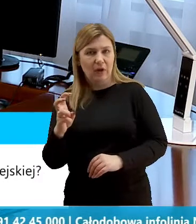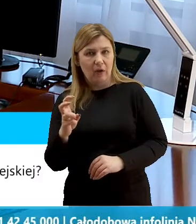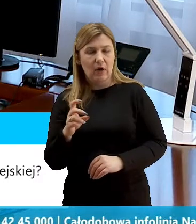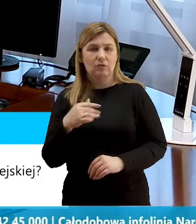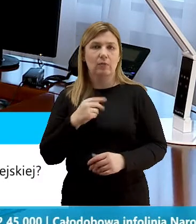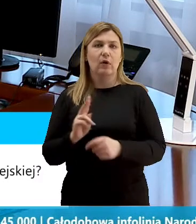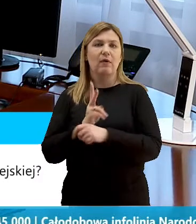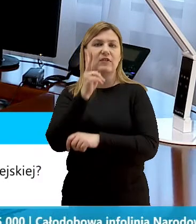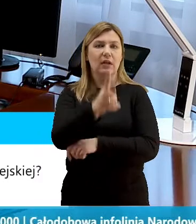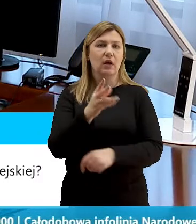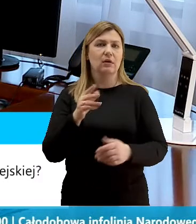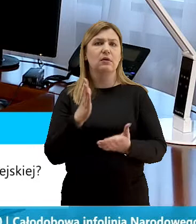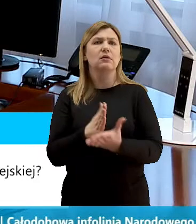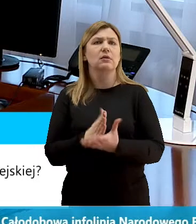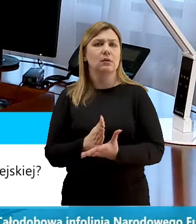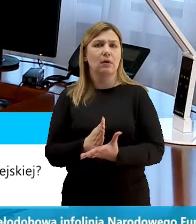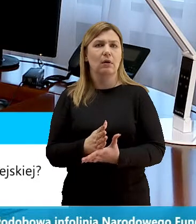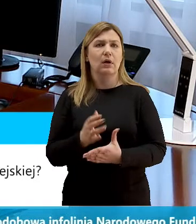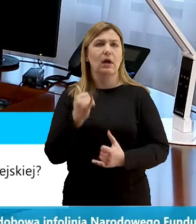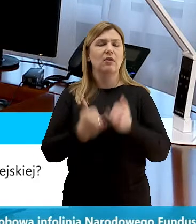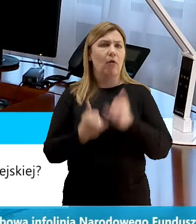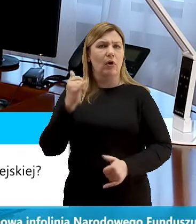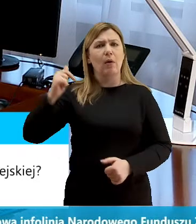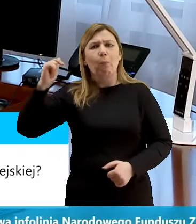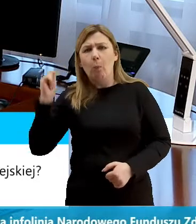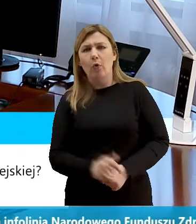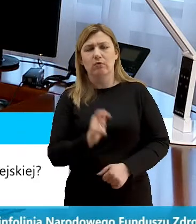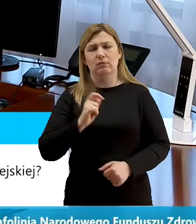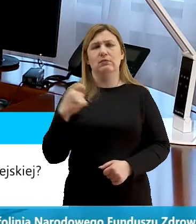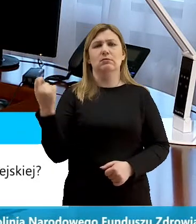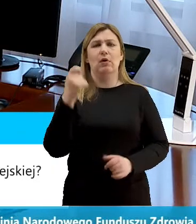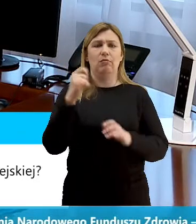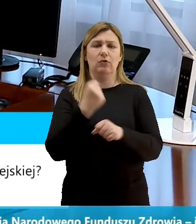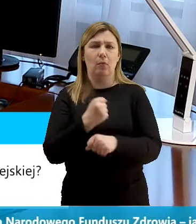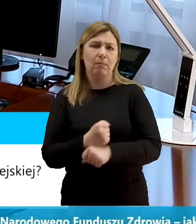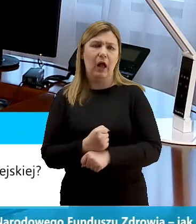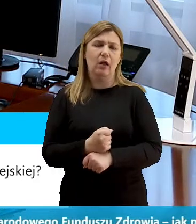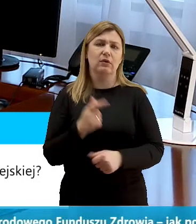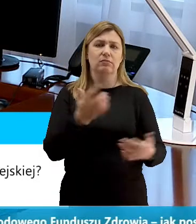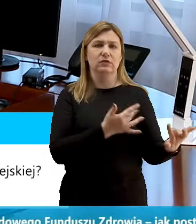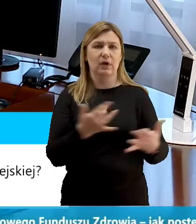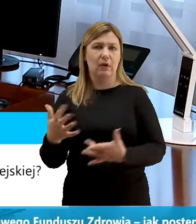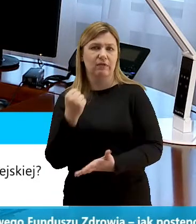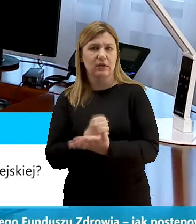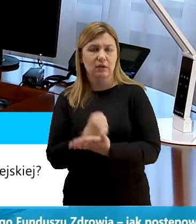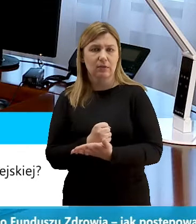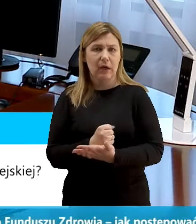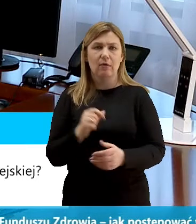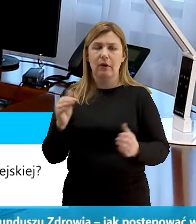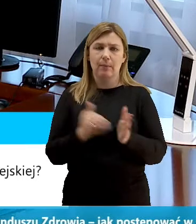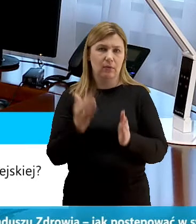niej tylko wtedy, gdy rzeczywiście jest to niezbędne do poruszania się do pracy, czy załatwienia spraw niezbędnych.